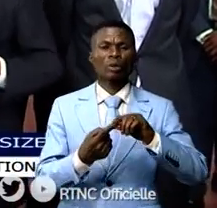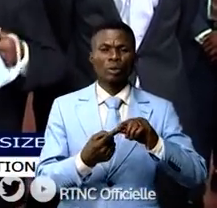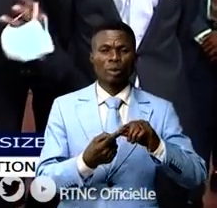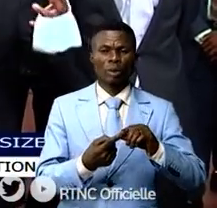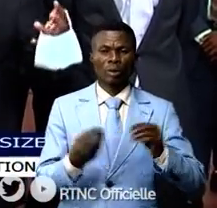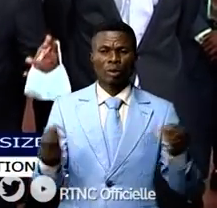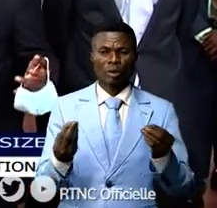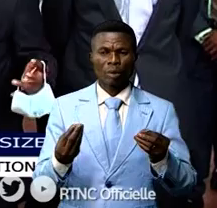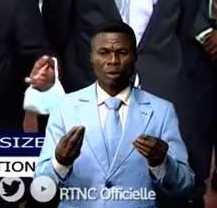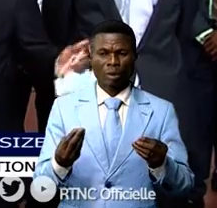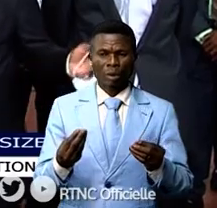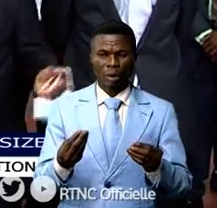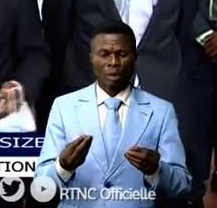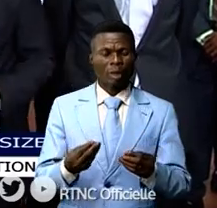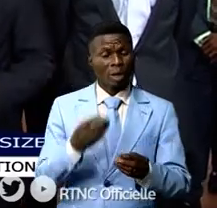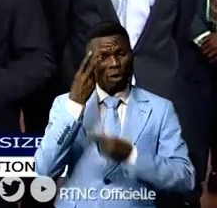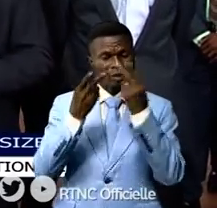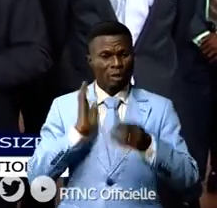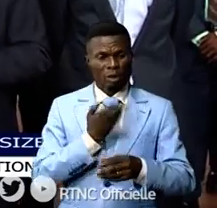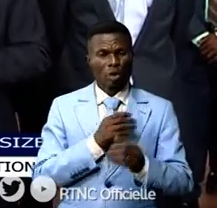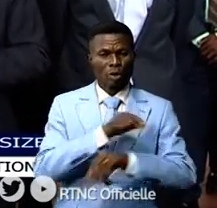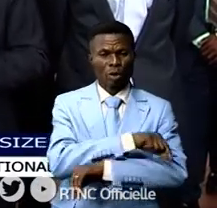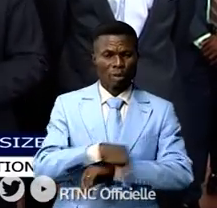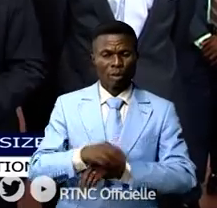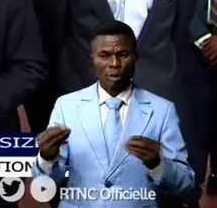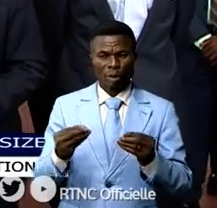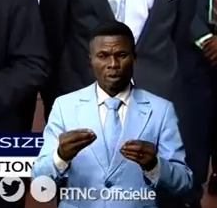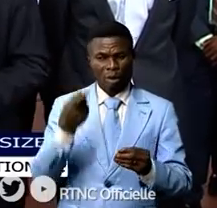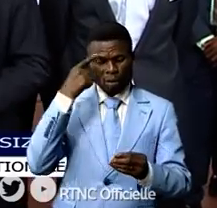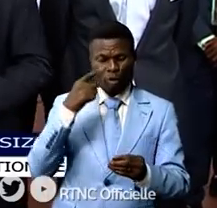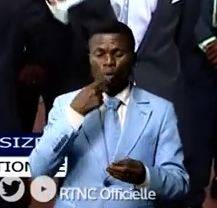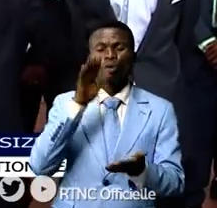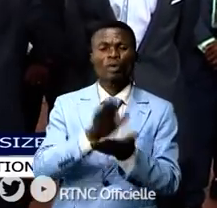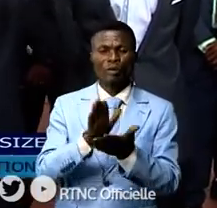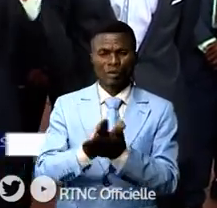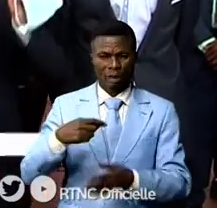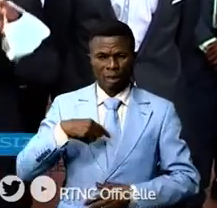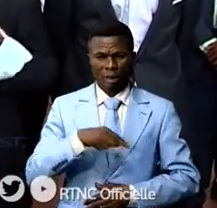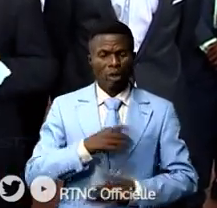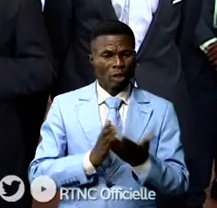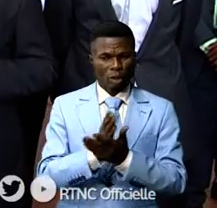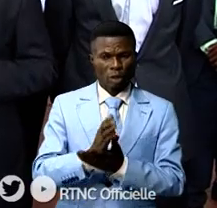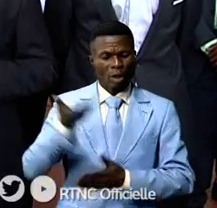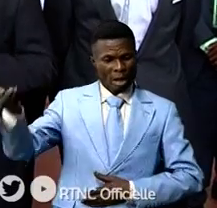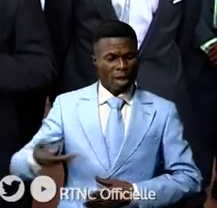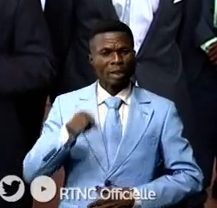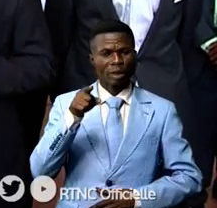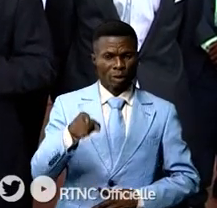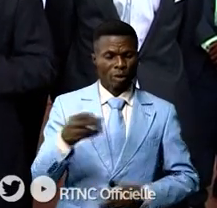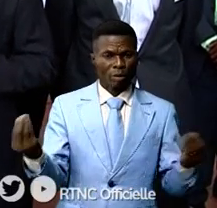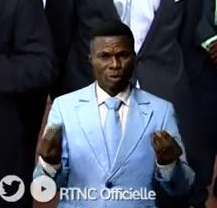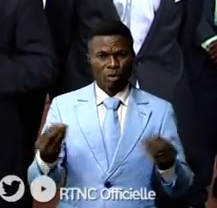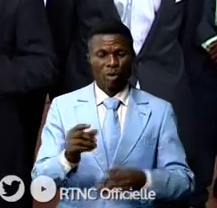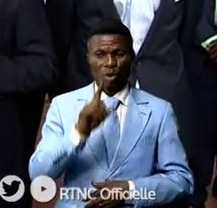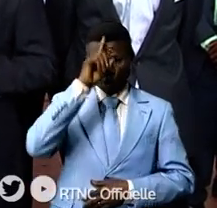visiter quelques membres du bureau que nous sommes, juste pour nous féliciter. Et nous avons la joie de l'avoir reçu parce